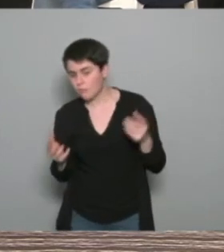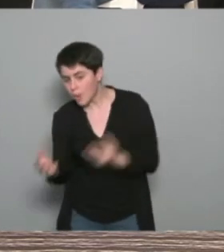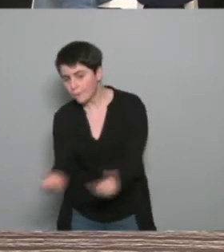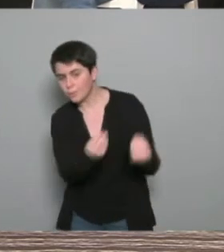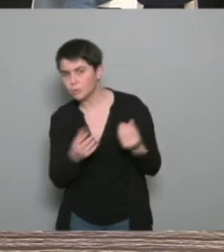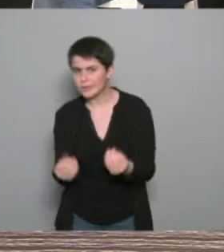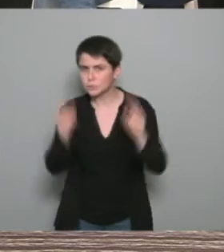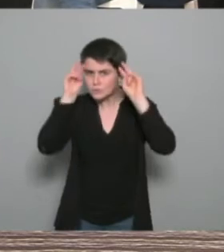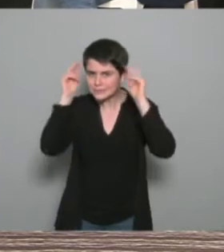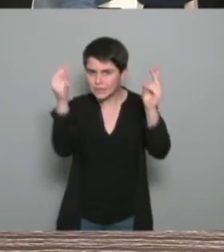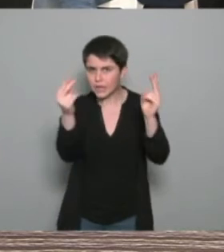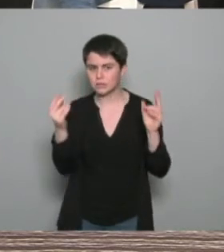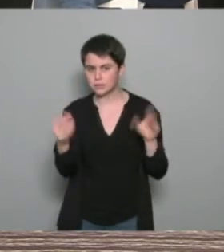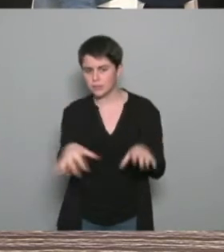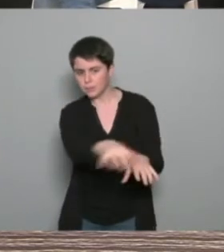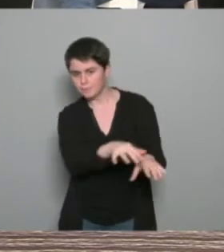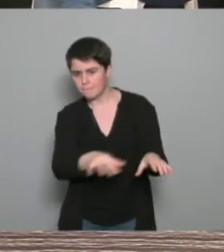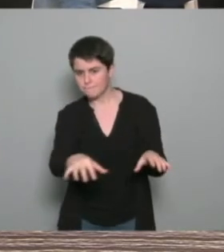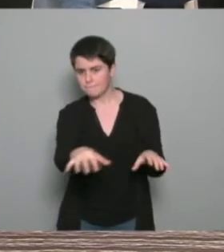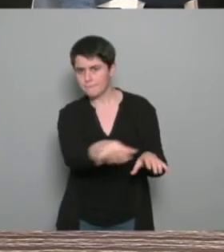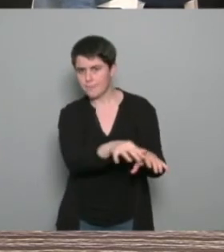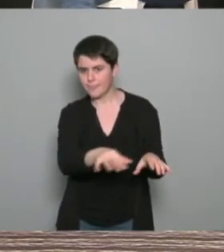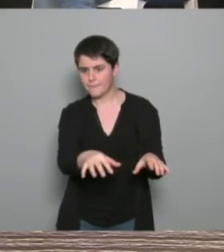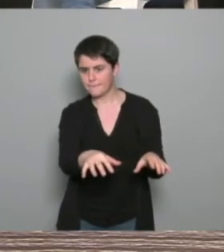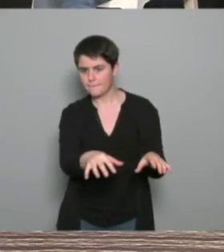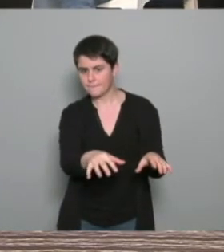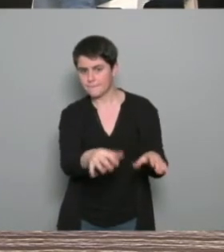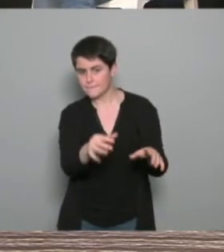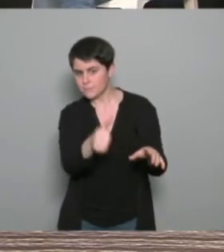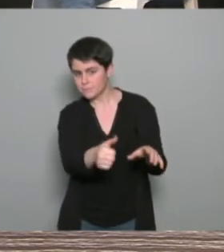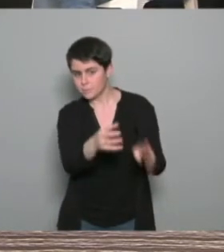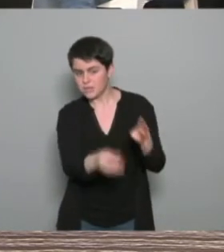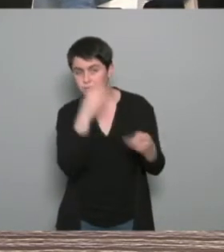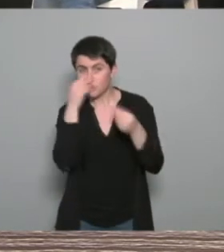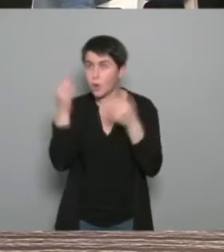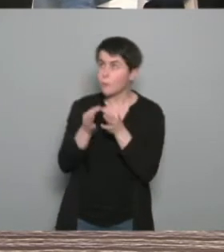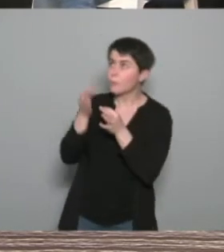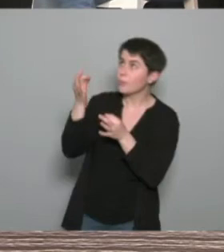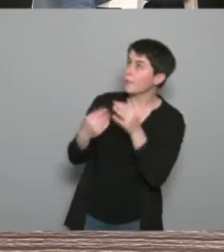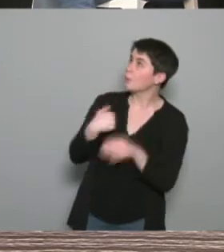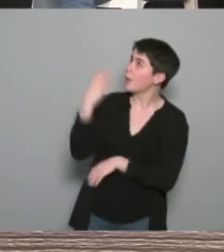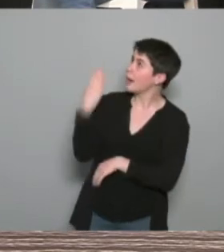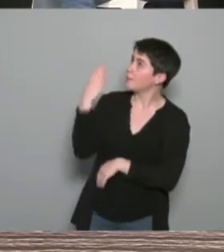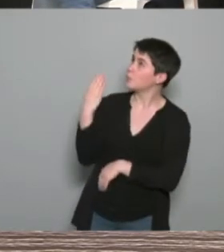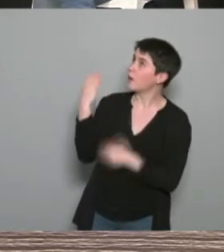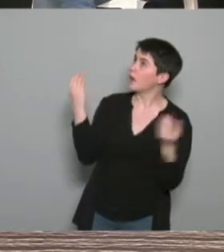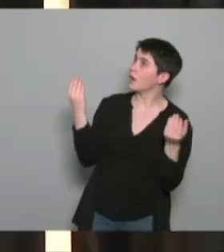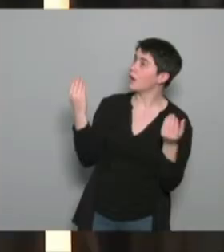de manière générale n'a pas forcément identifié que la réponse se trouve dans les associations sportives peut-être peut-être qu ne voit pas